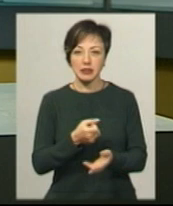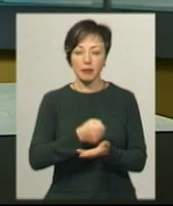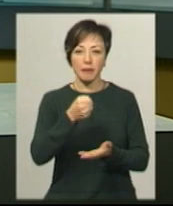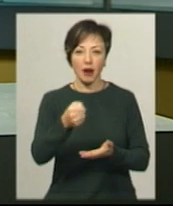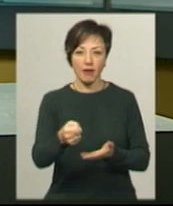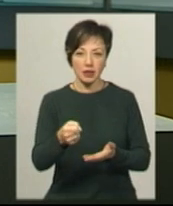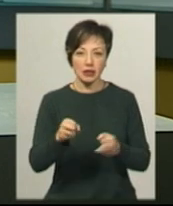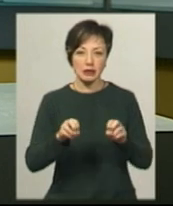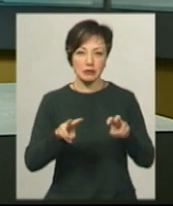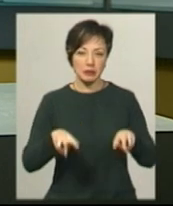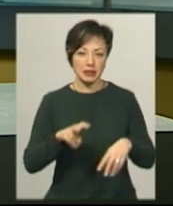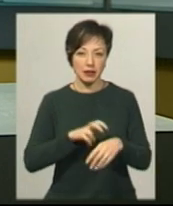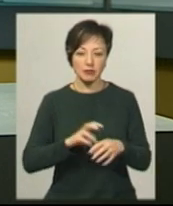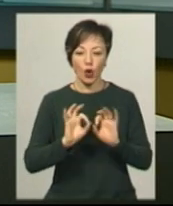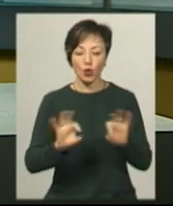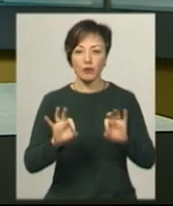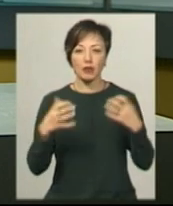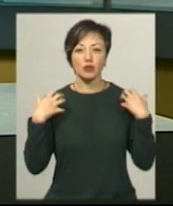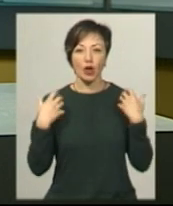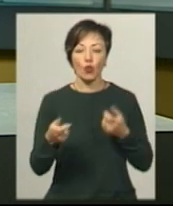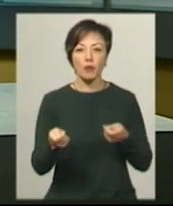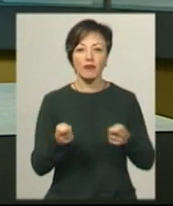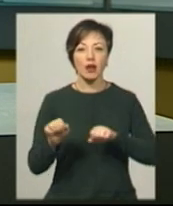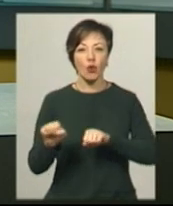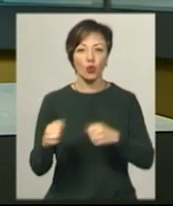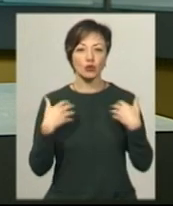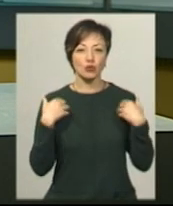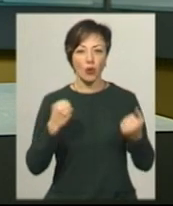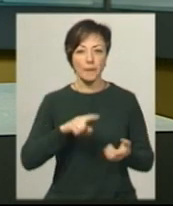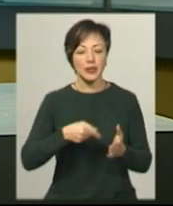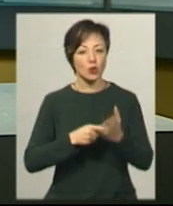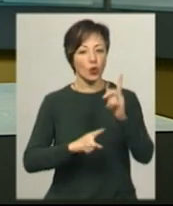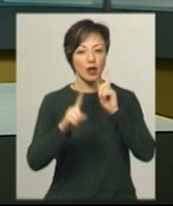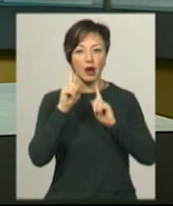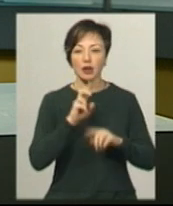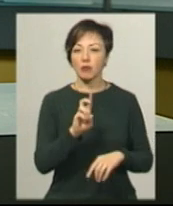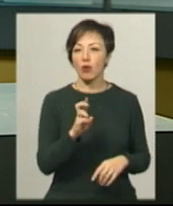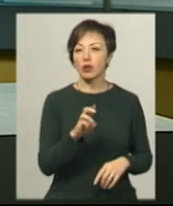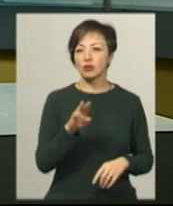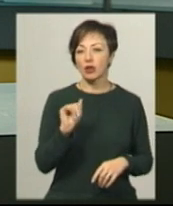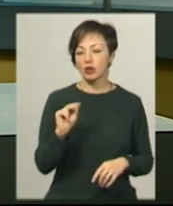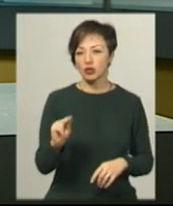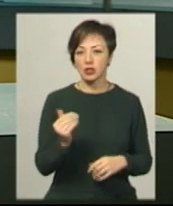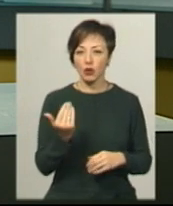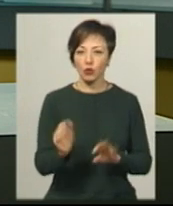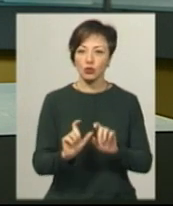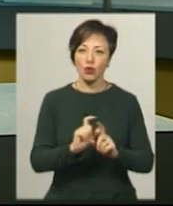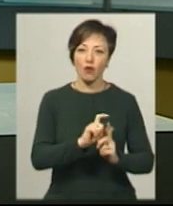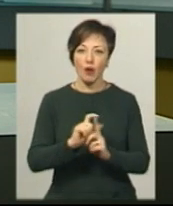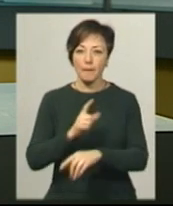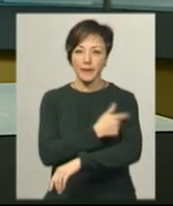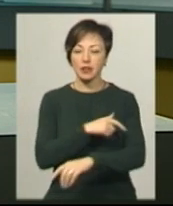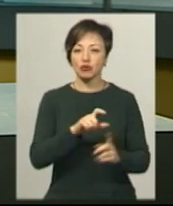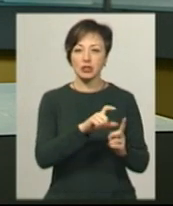війського спеціаліста. Про це розповів начальник управління охорони здоров'я Хмельницької міської ради Борис Ткач. За його словами, у медичних